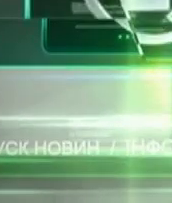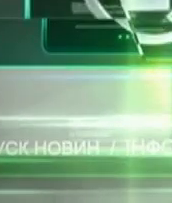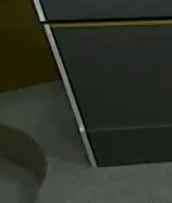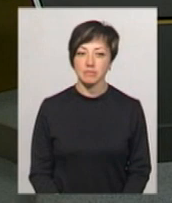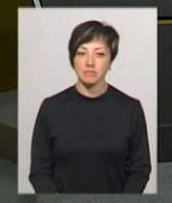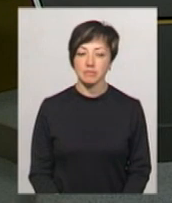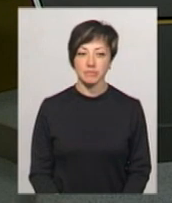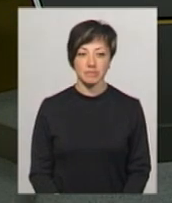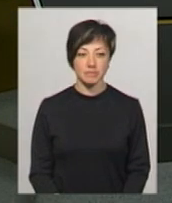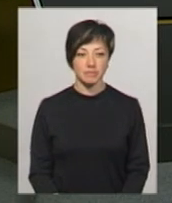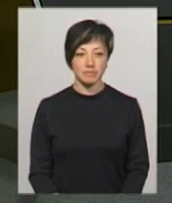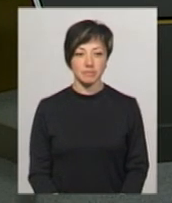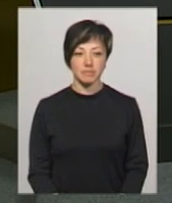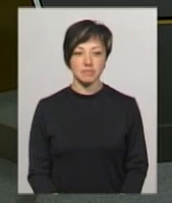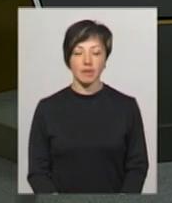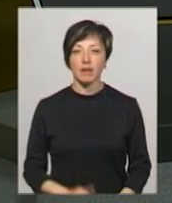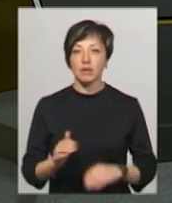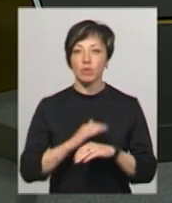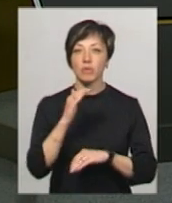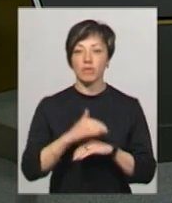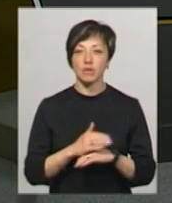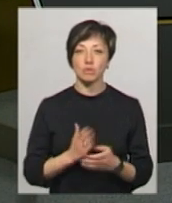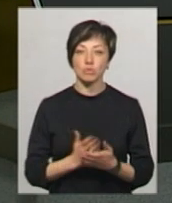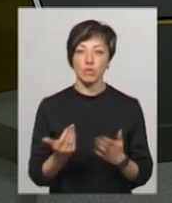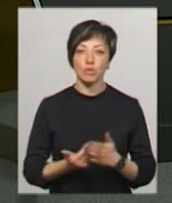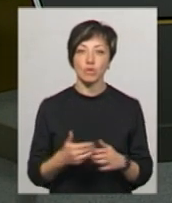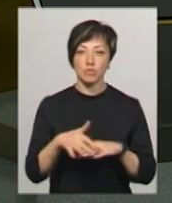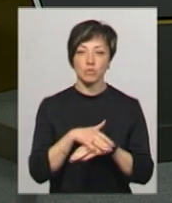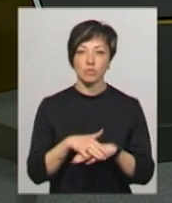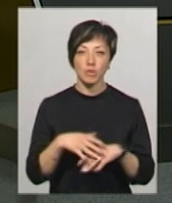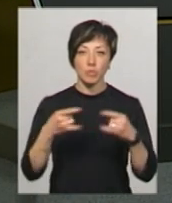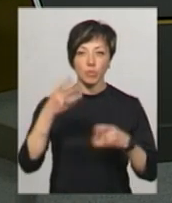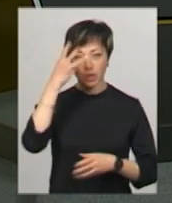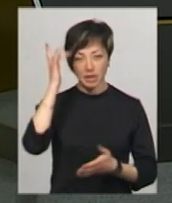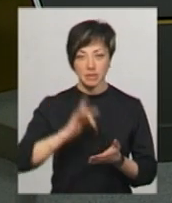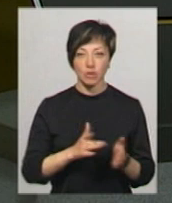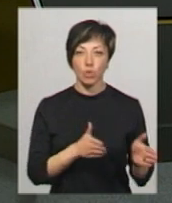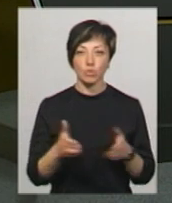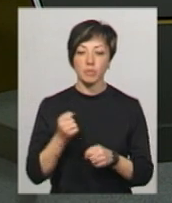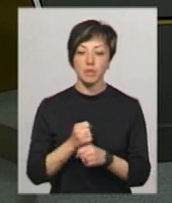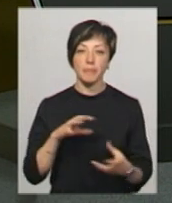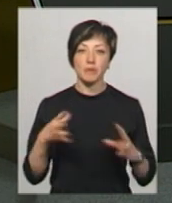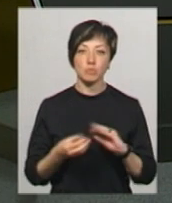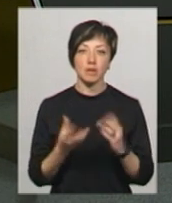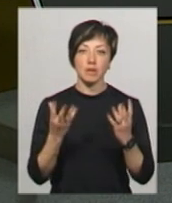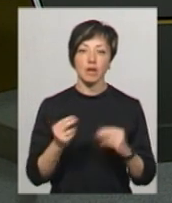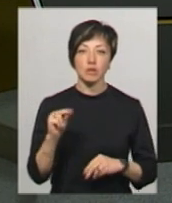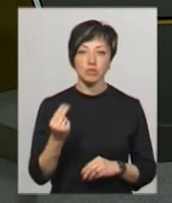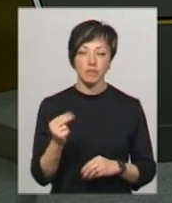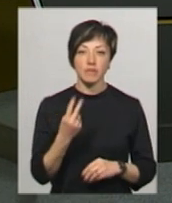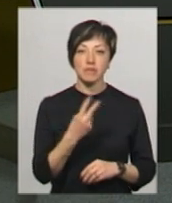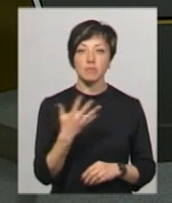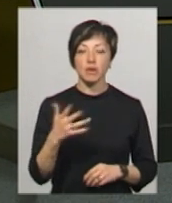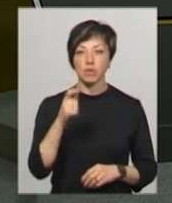Музика Доброго вечора. Служба новин Суспільного мовника «Поділля Центр» готова підбити інформаційний підсумок четверга